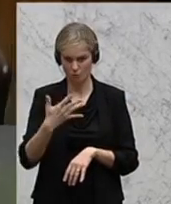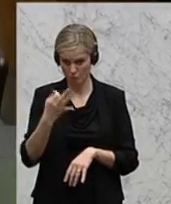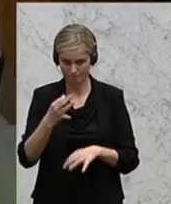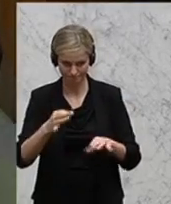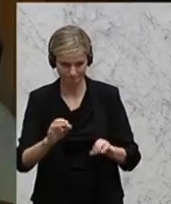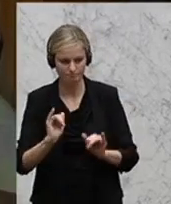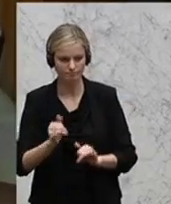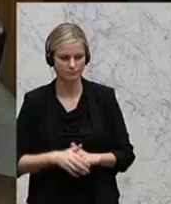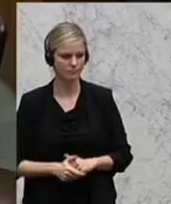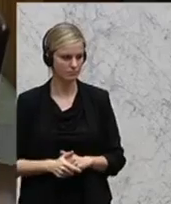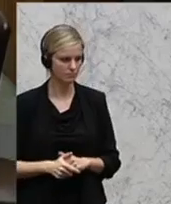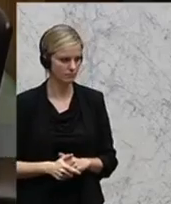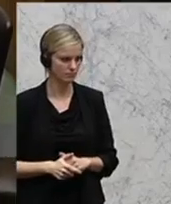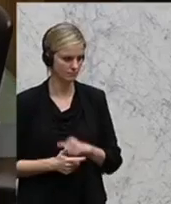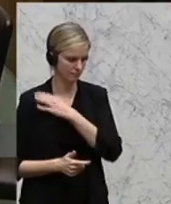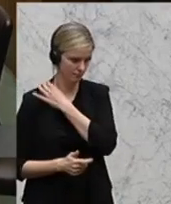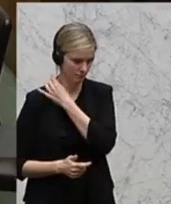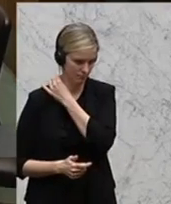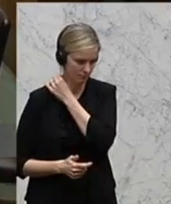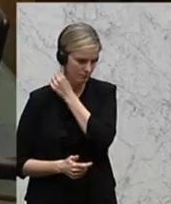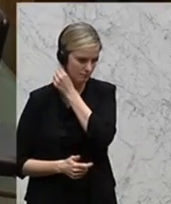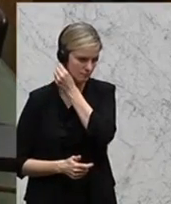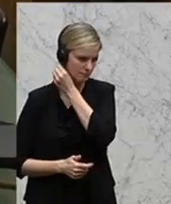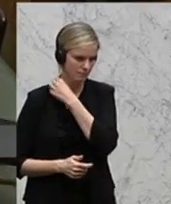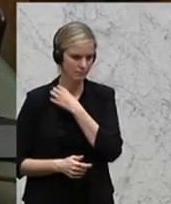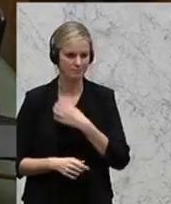im vorliegenden Fall eine vertane, sagt der grüne Abgeordnete.